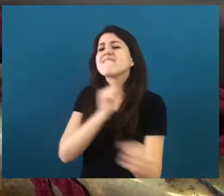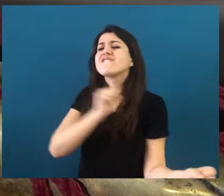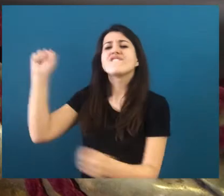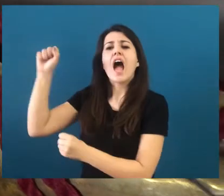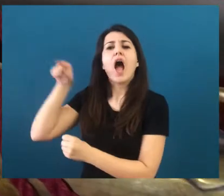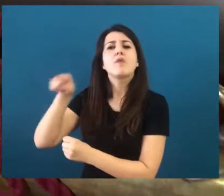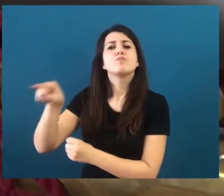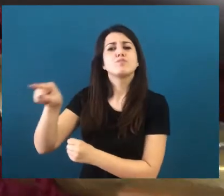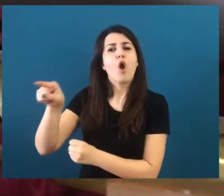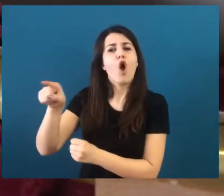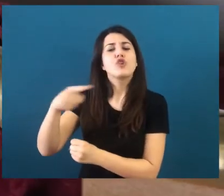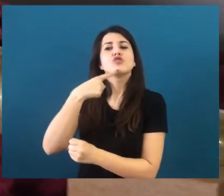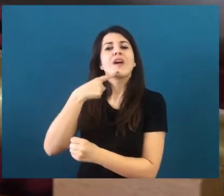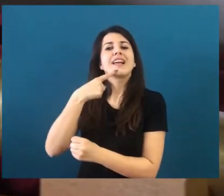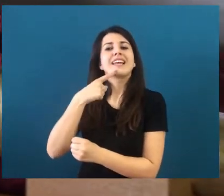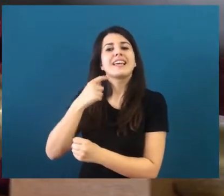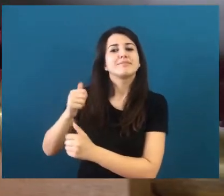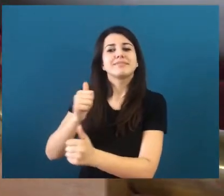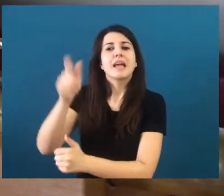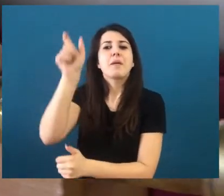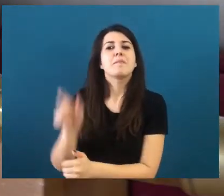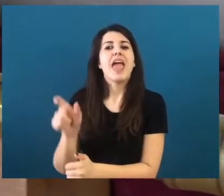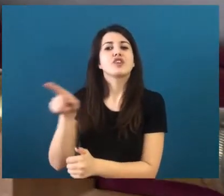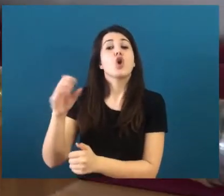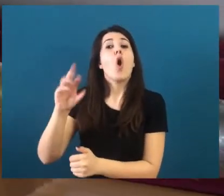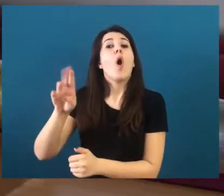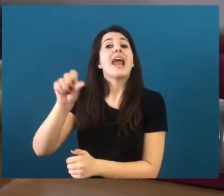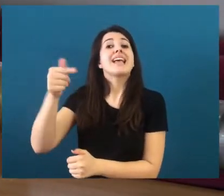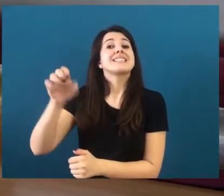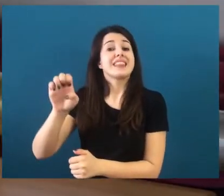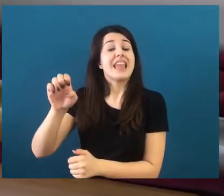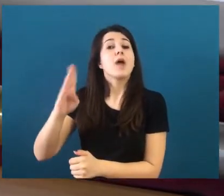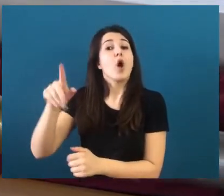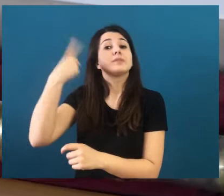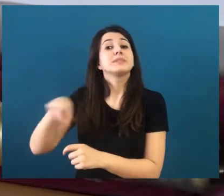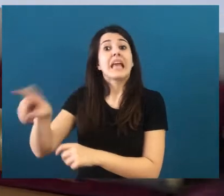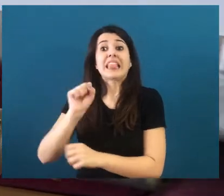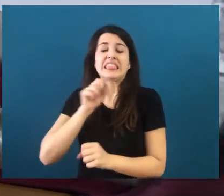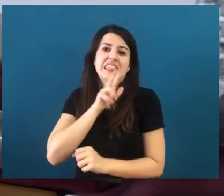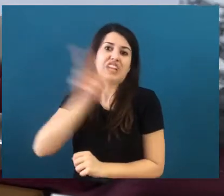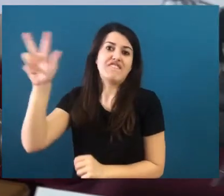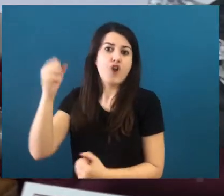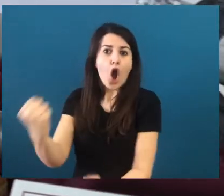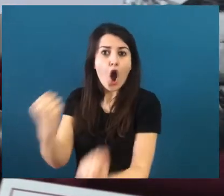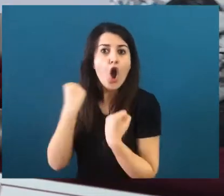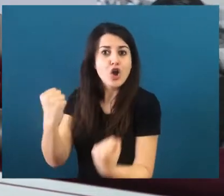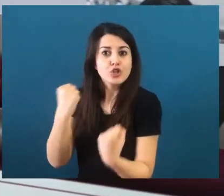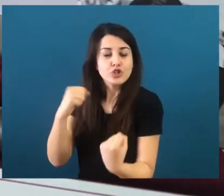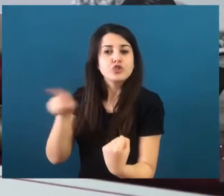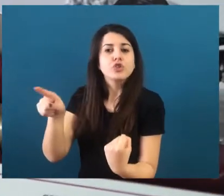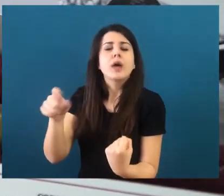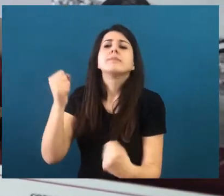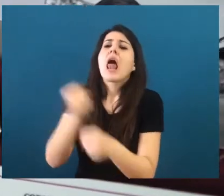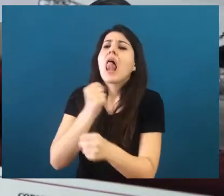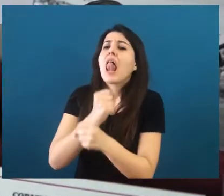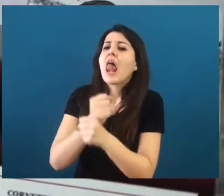famosa cornetta del trombettiere del Philadelphia, Oreste Bolmida. Oreste Bolmida era un tifoso che ha lasciato